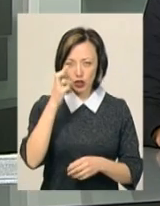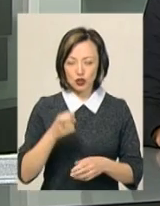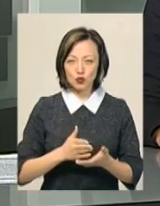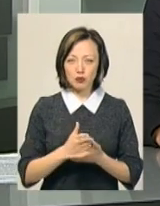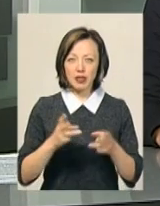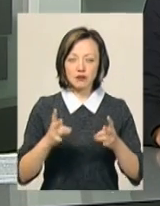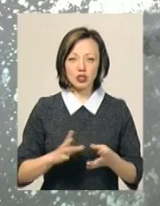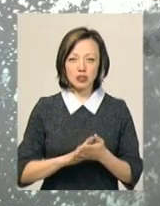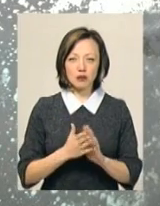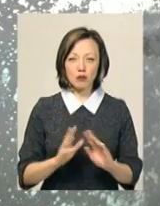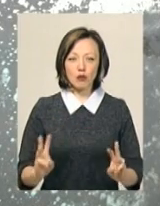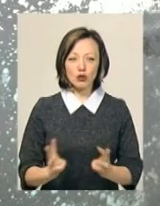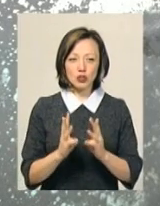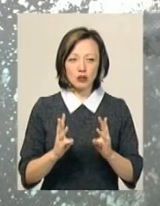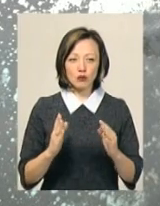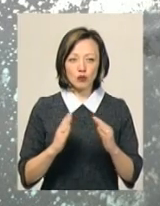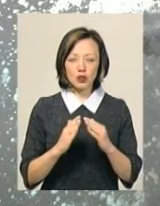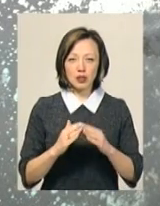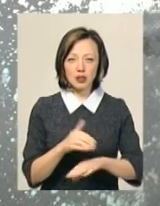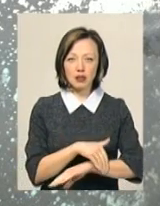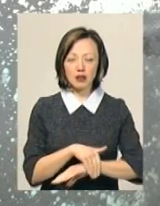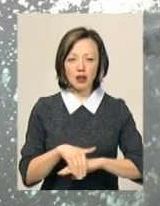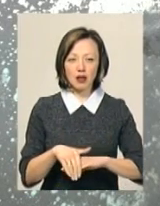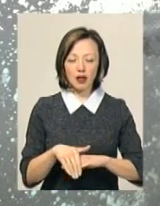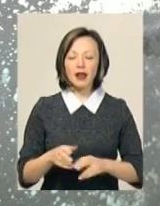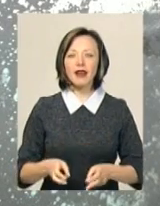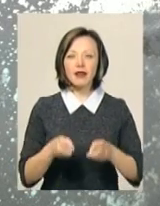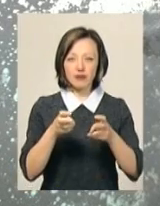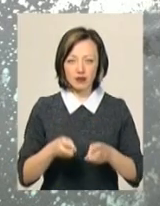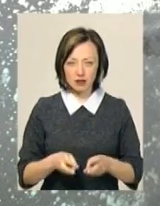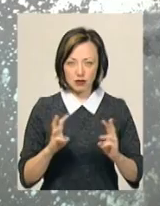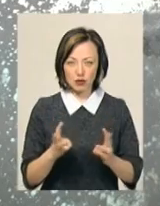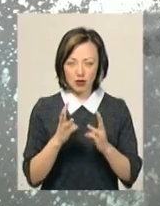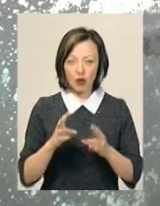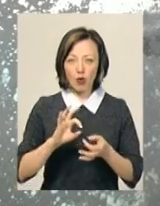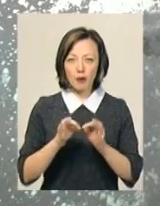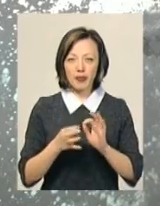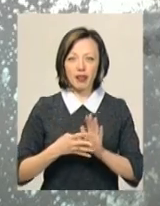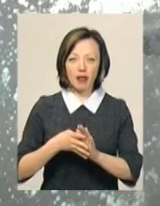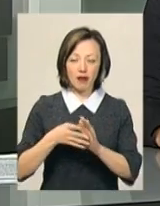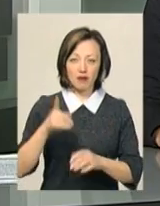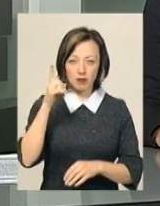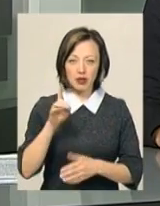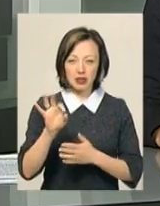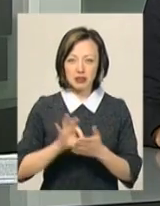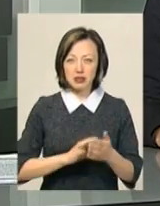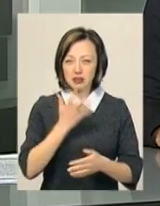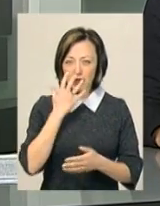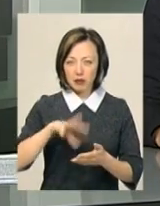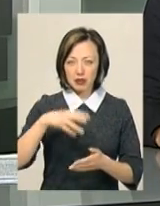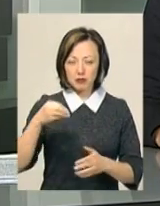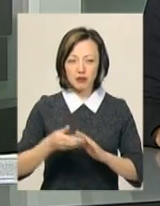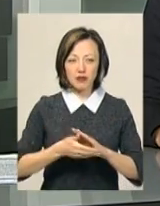ситуацій. Пожира сталася в будинку на вулиці Олімпійській на 9-му поверсі. Мешканці відчули різкий запах диму і